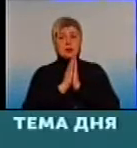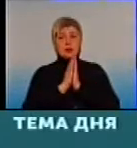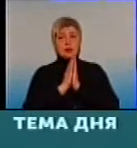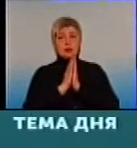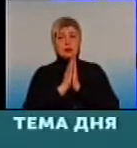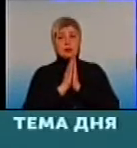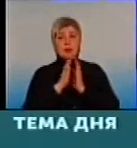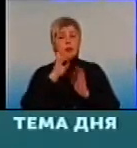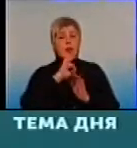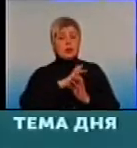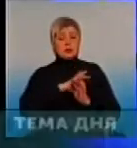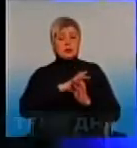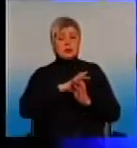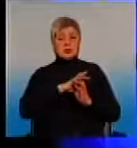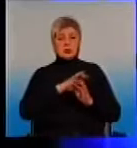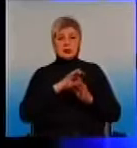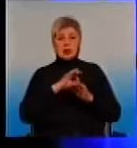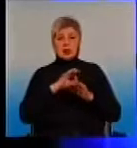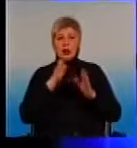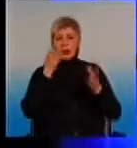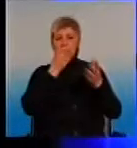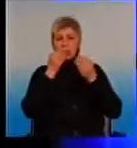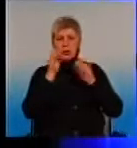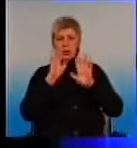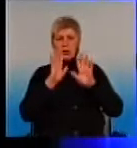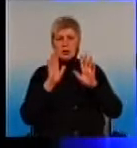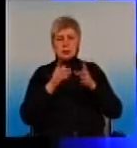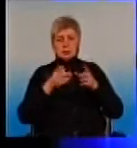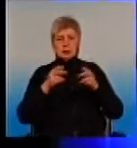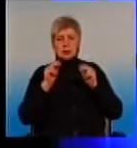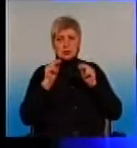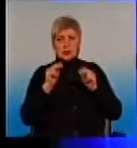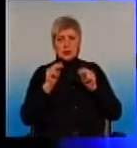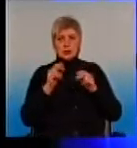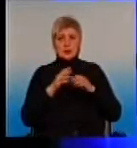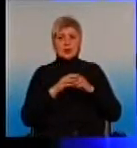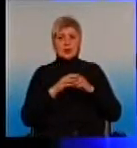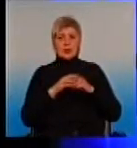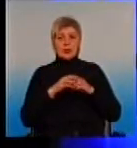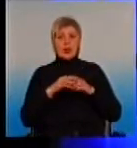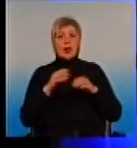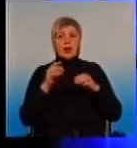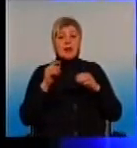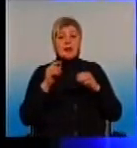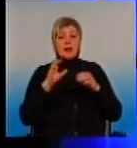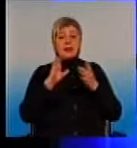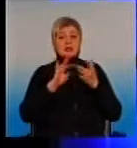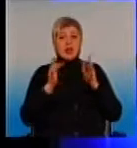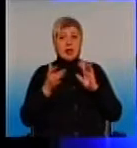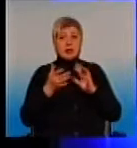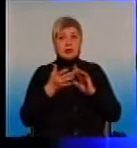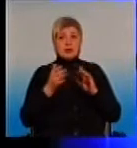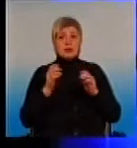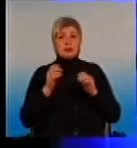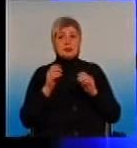пользовуватися достоверними источниками, тому що у нас дуже багато желаючих, іспортити у людей впечатління, і, ну, збертися, такий